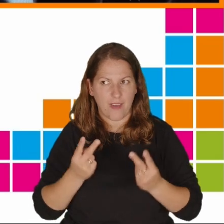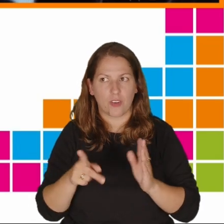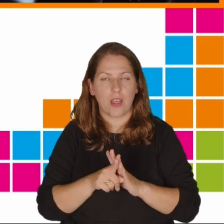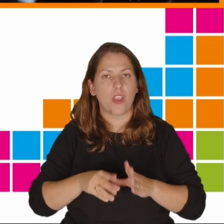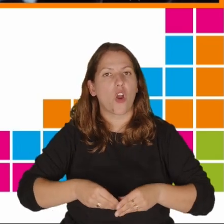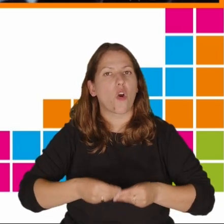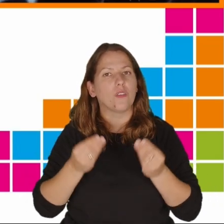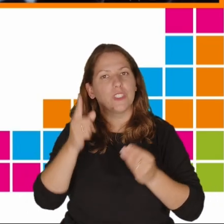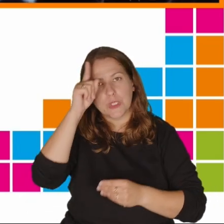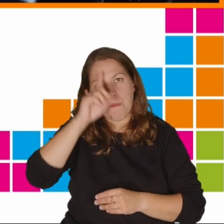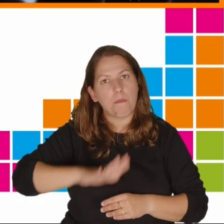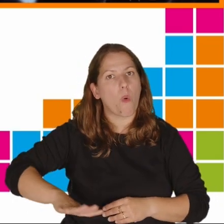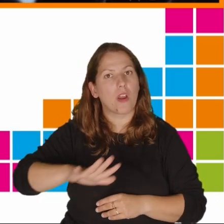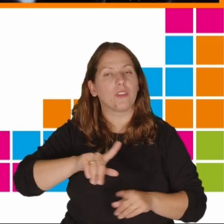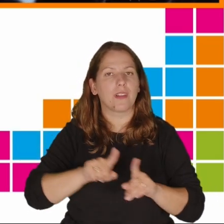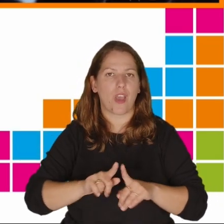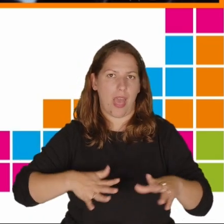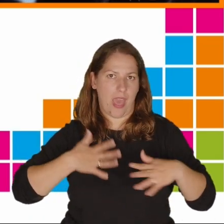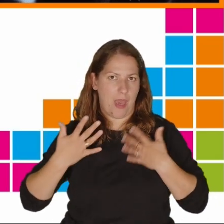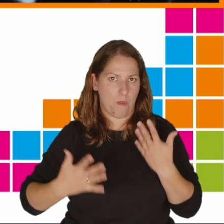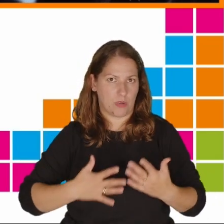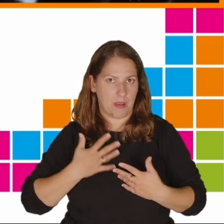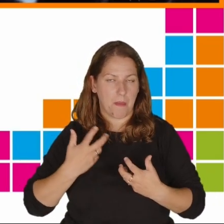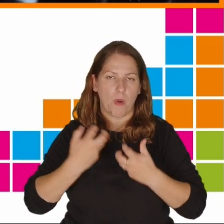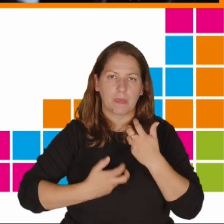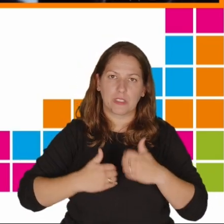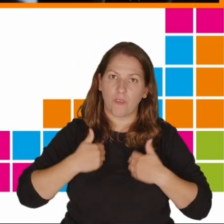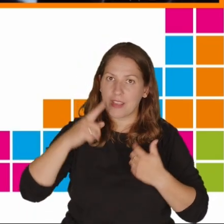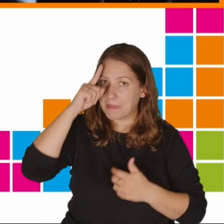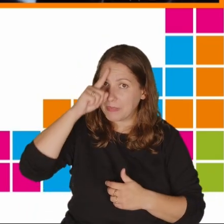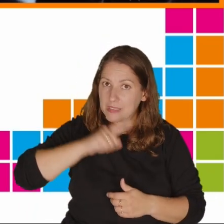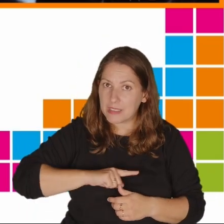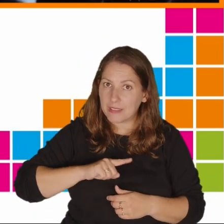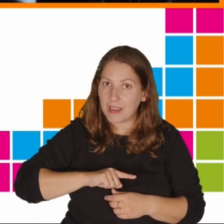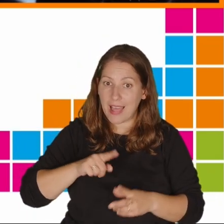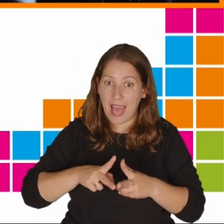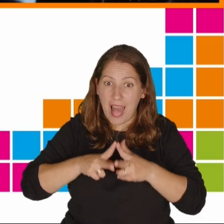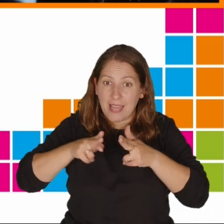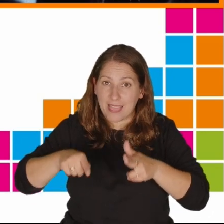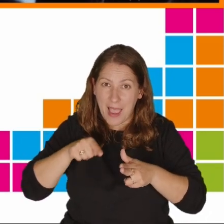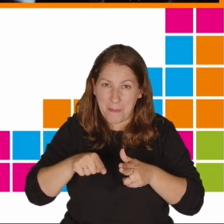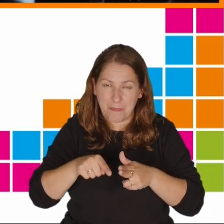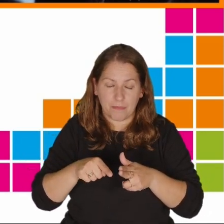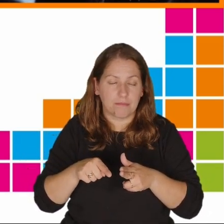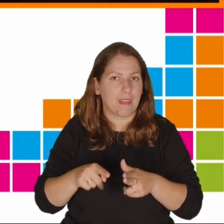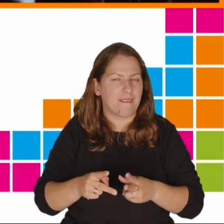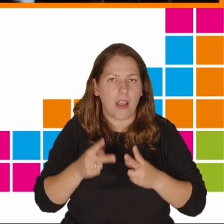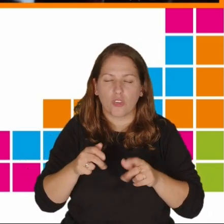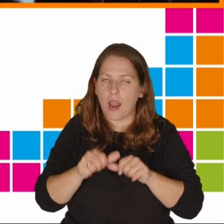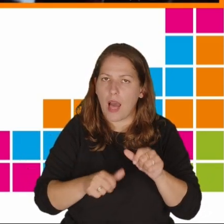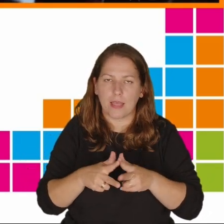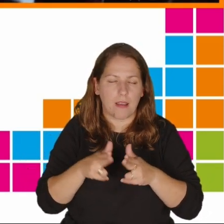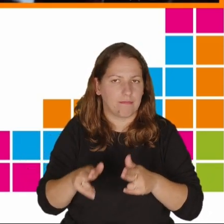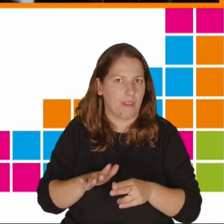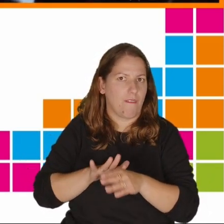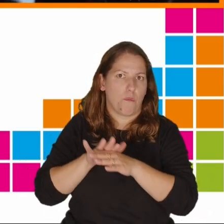rozwoju społecznego i emocjonalnego. Problemy ze zdrowiem psychicznym na tym etapie w tych krytycznych, jakże ważnych latach mogą